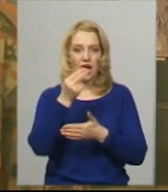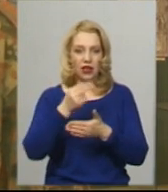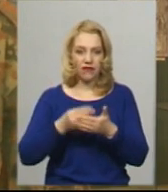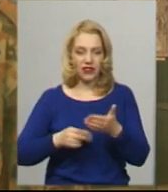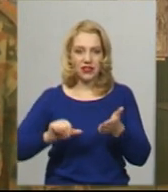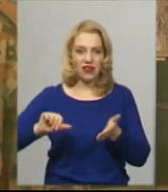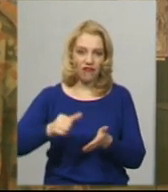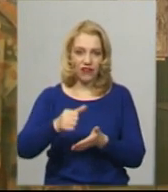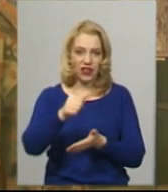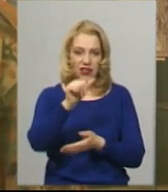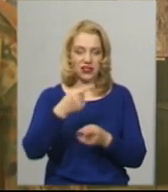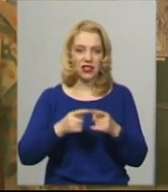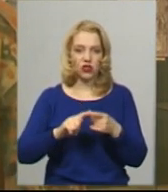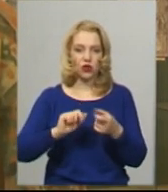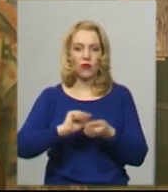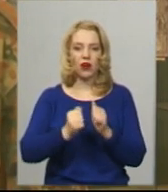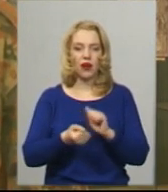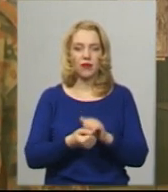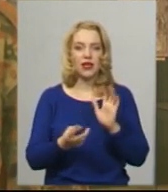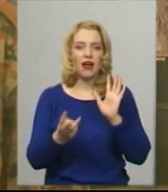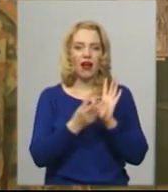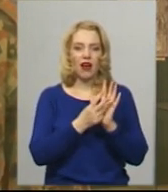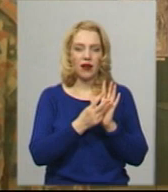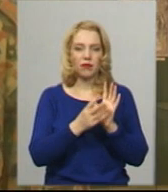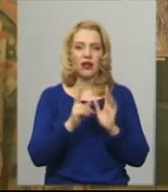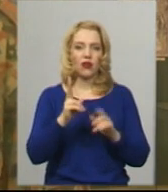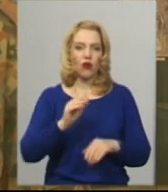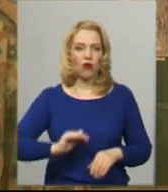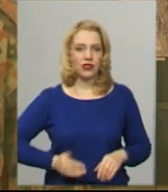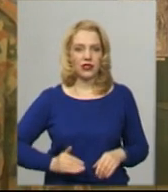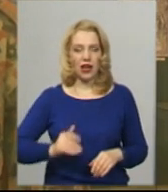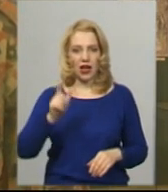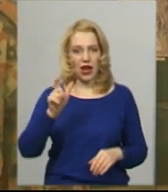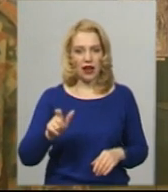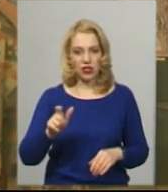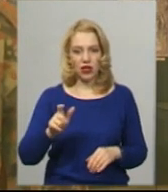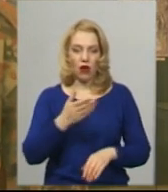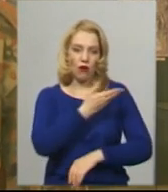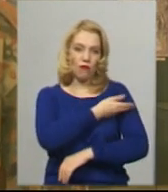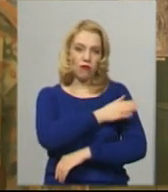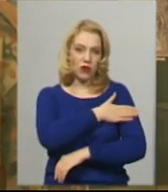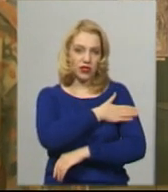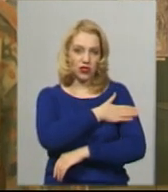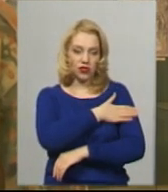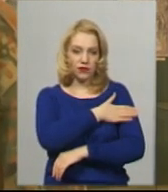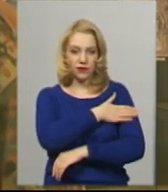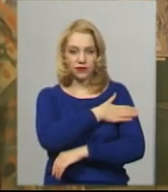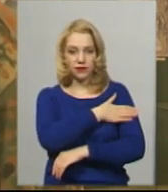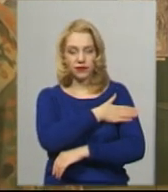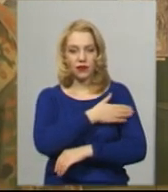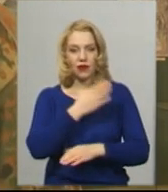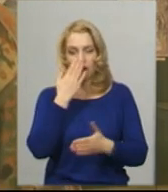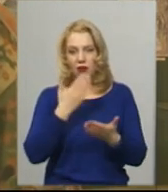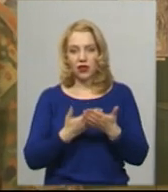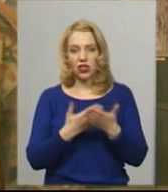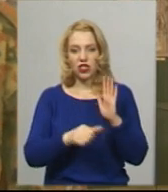на цьому камені. Це герб, як хтось з шляхтичів, Польщі чи Речі Посполитої, вірогідно,